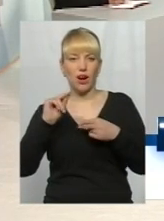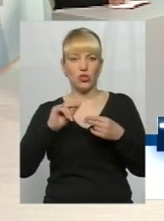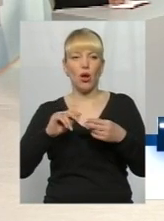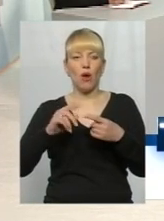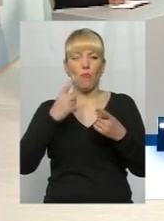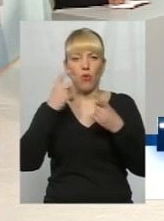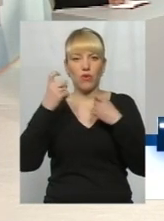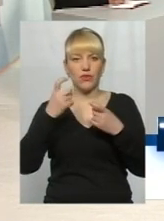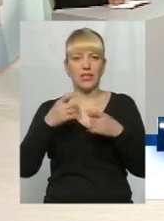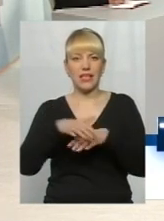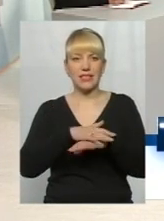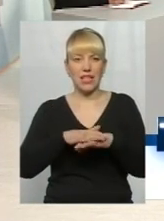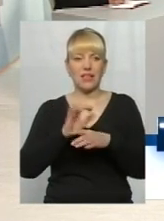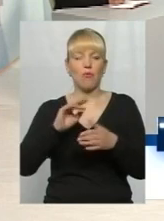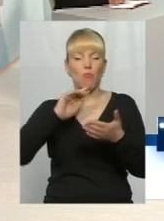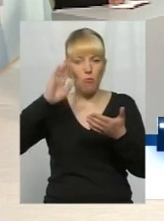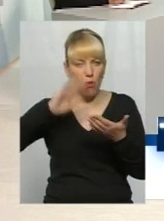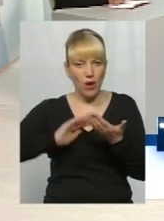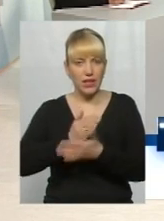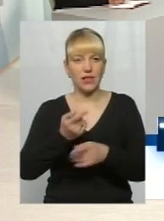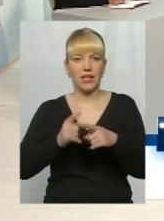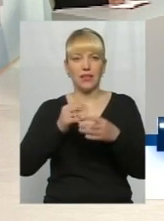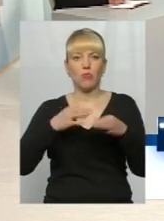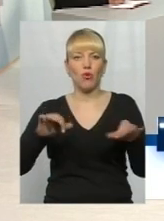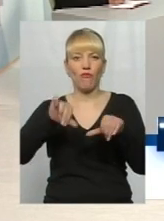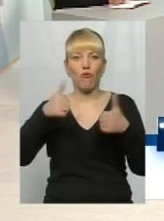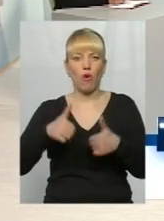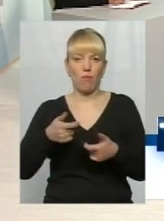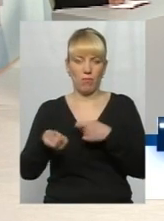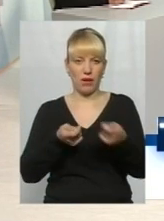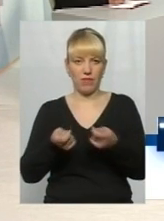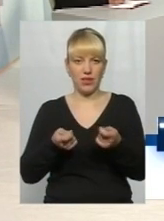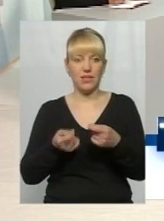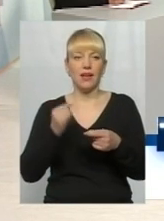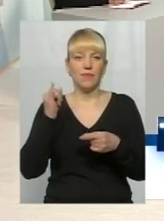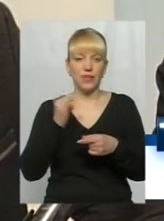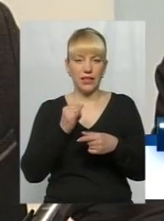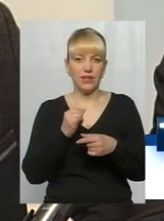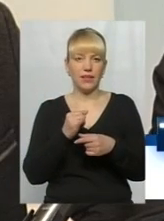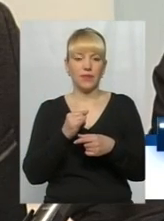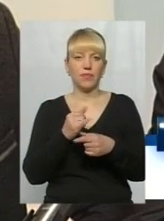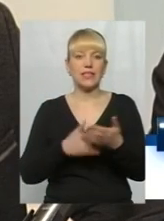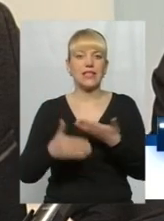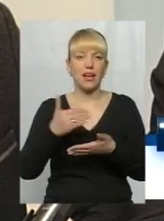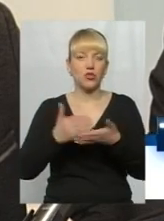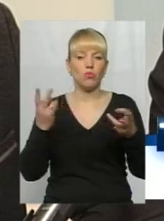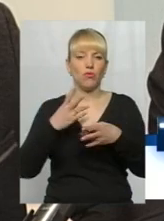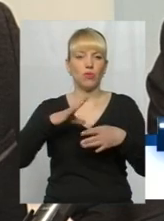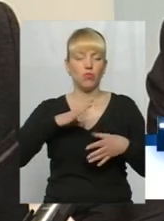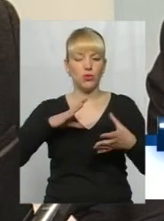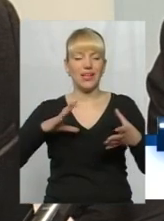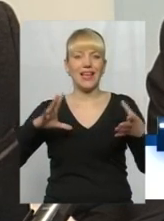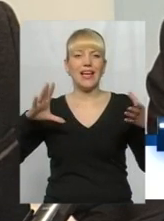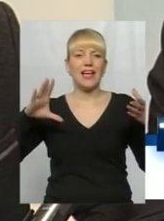населення в плані політики, в плані демократичної форми правління. І зрештою, має відбутись єдність